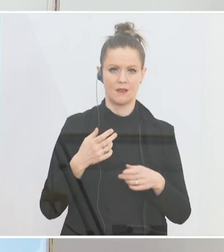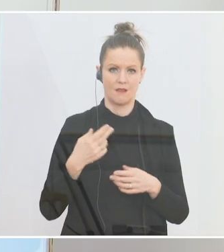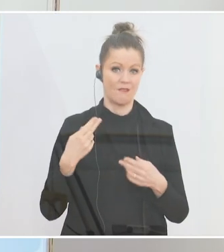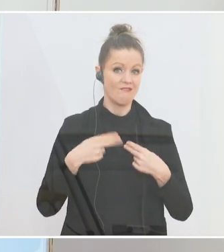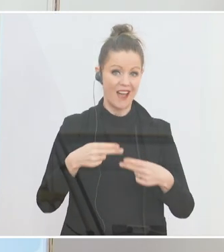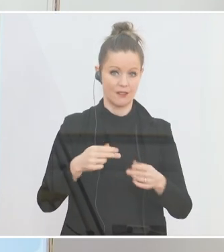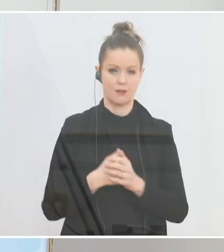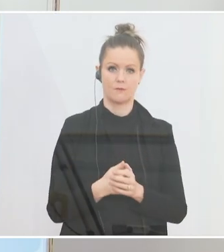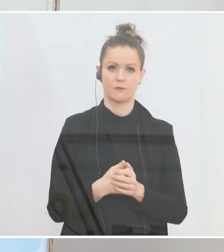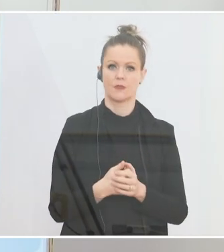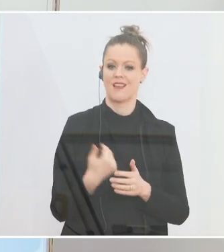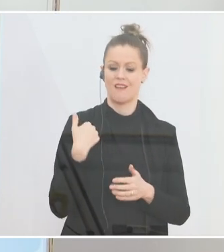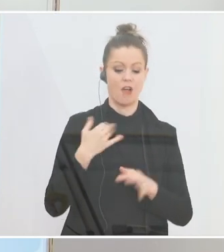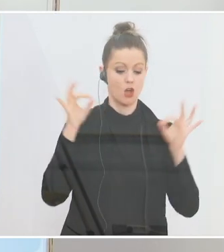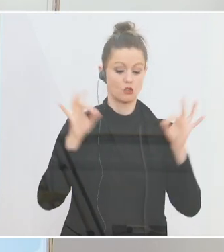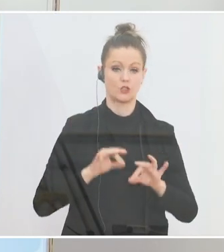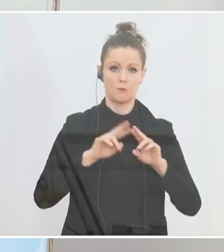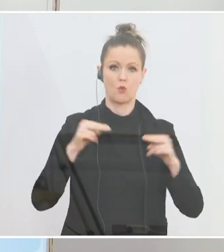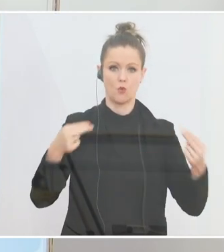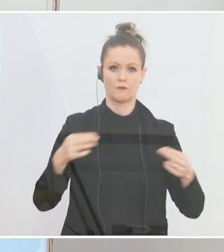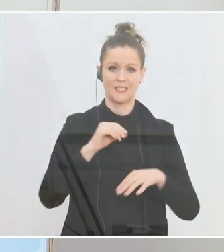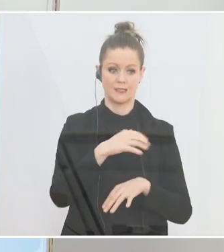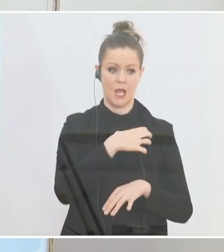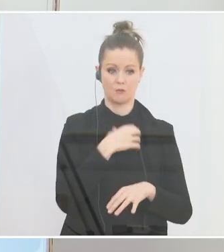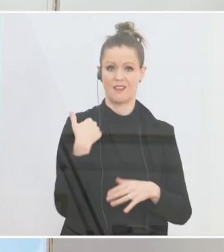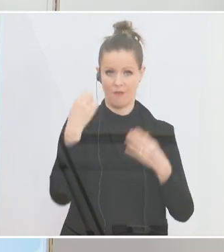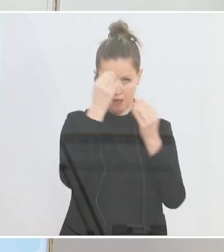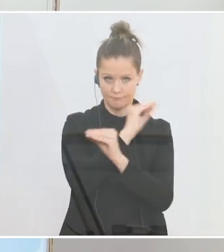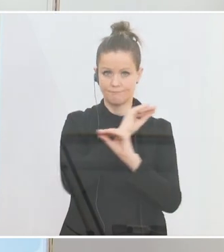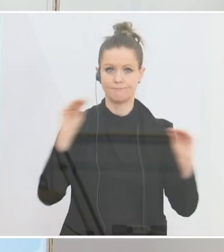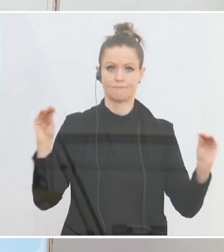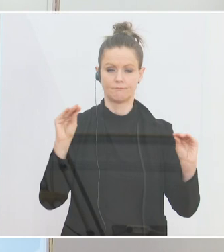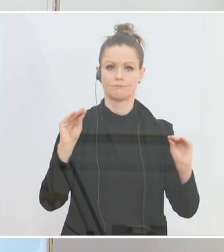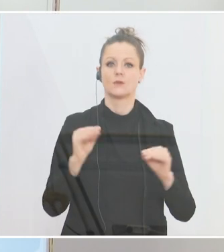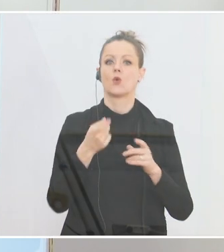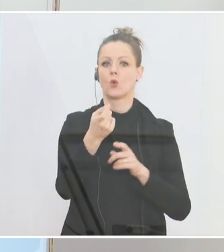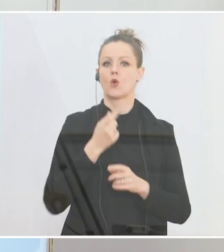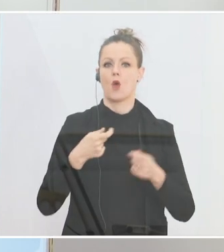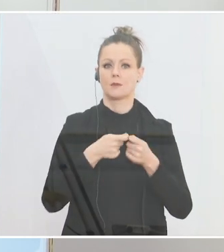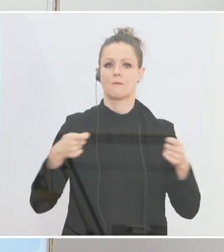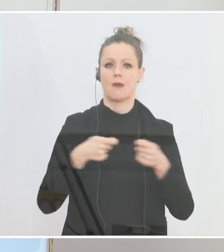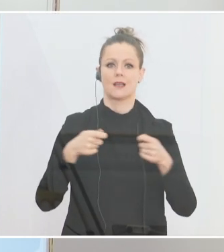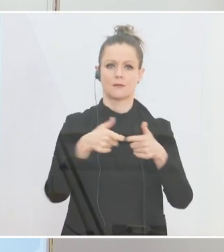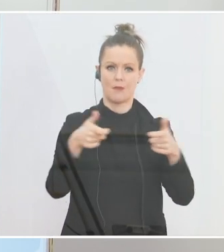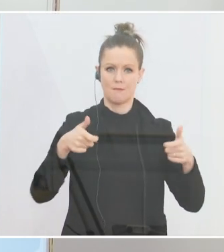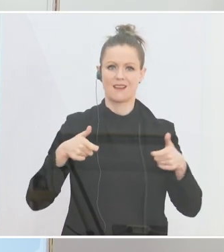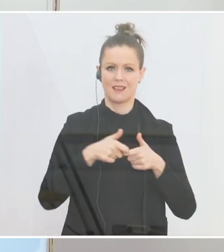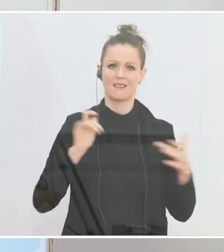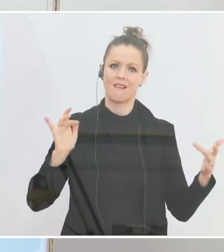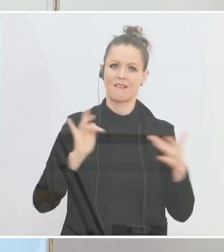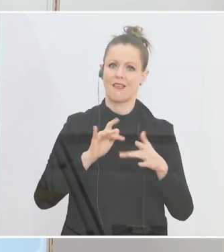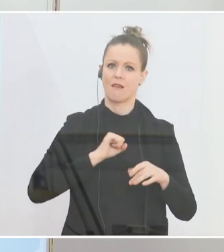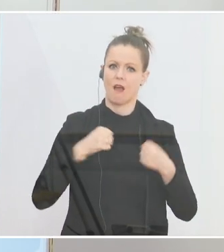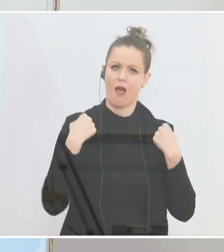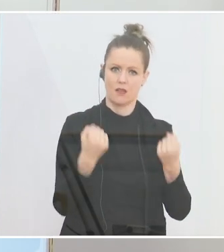einem tragischen Unfall in Salzburg angekündigt, dass wir hier ein Maßnahmenpaket gegen extreme Raserei in die